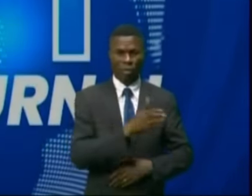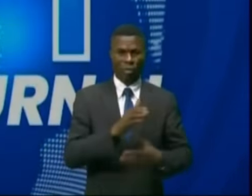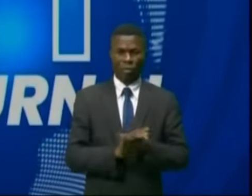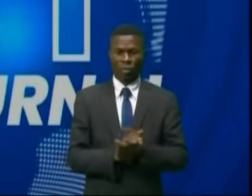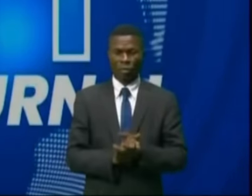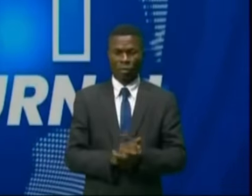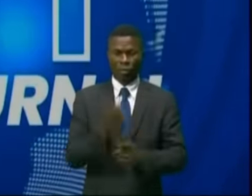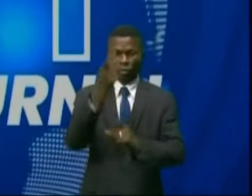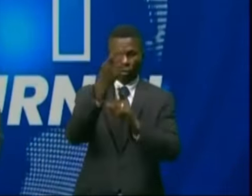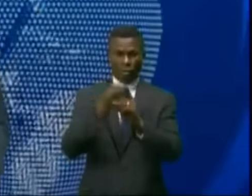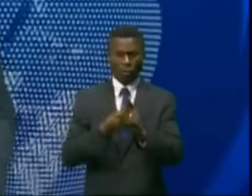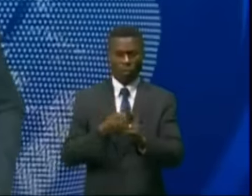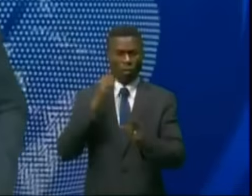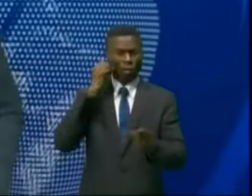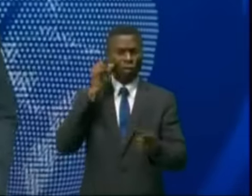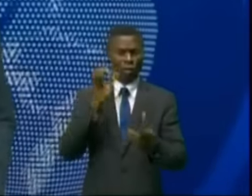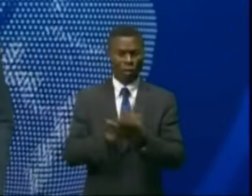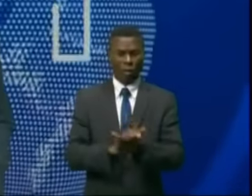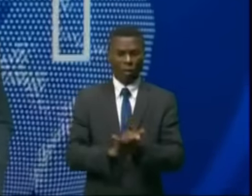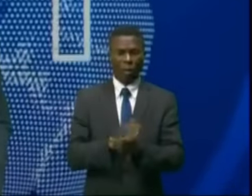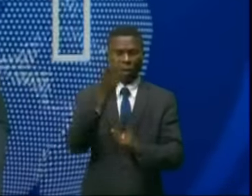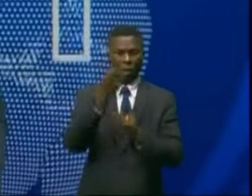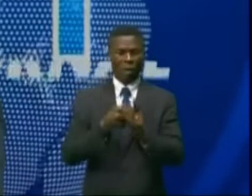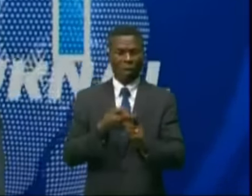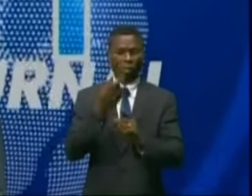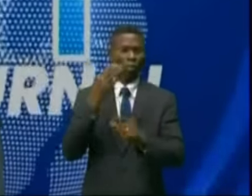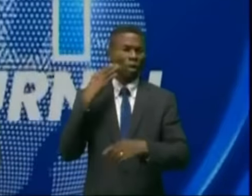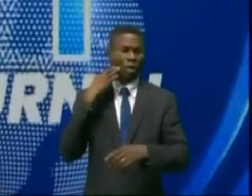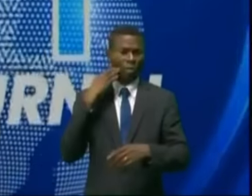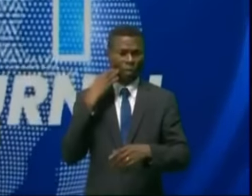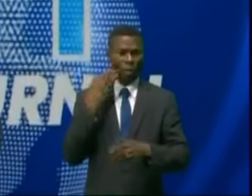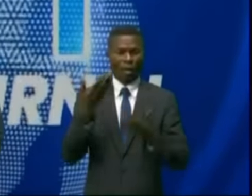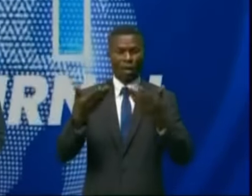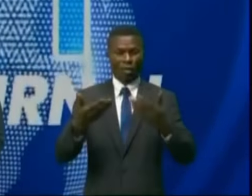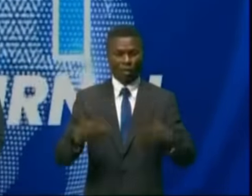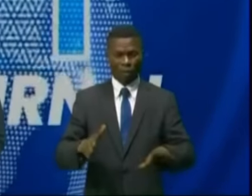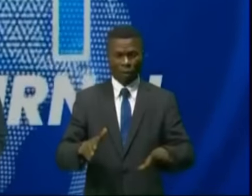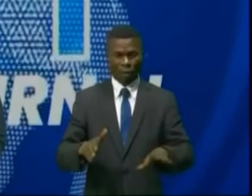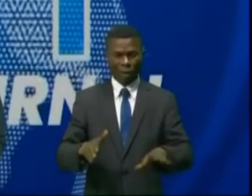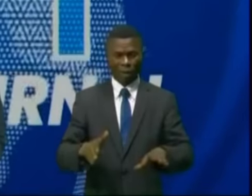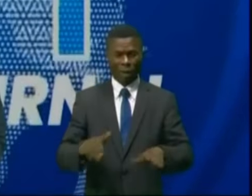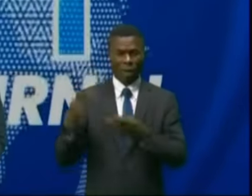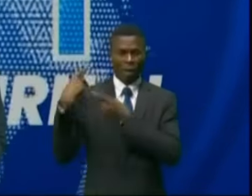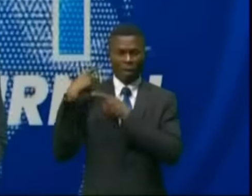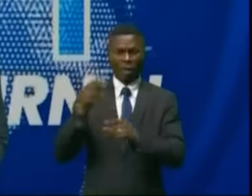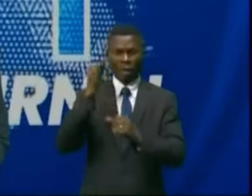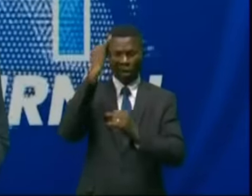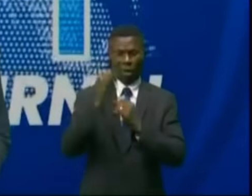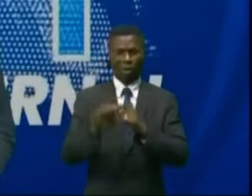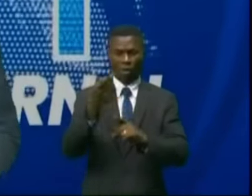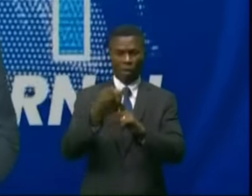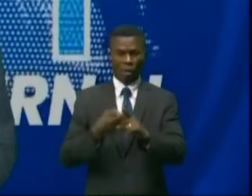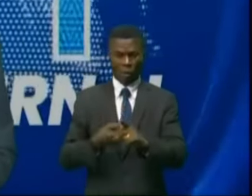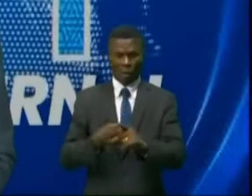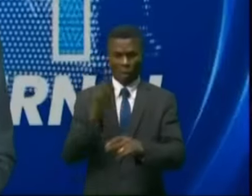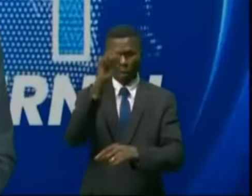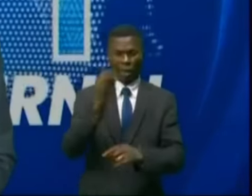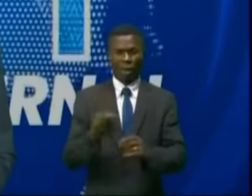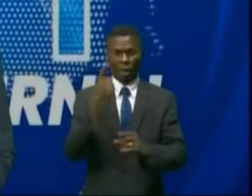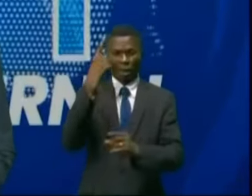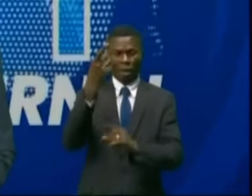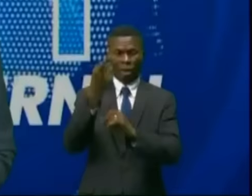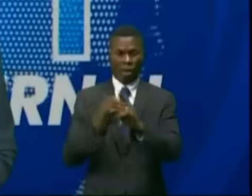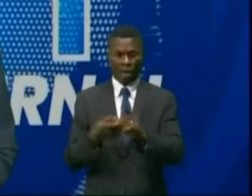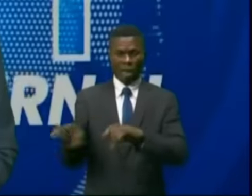Le mois de la femme, le mois de mars, a été clôturé depuis la fin du mois dernier, le 31 mars. Mais la